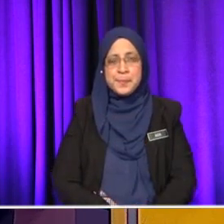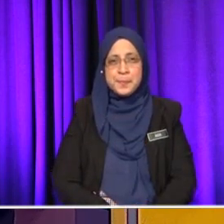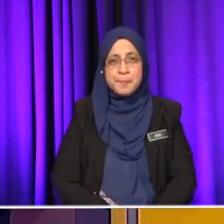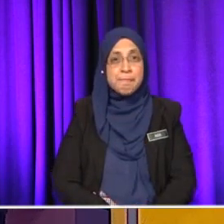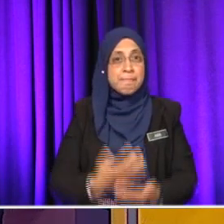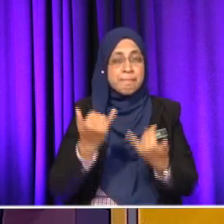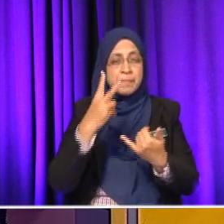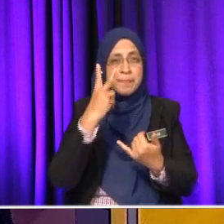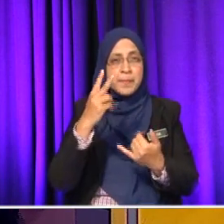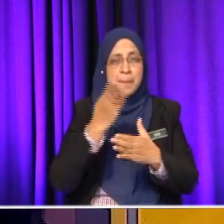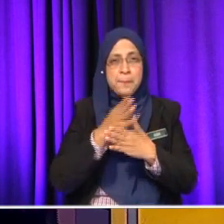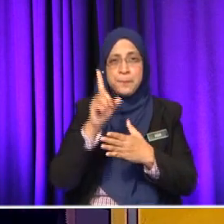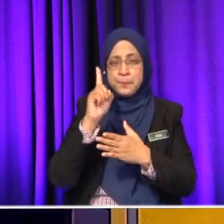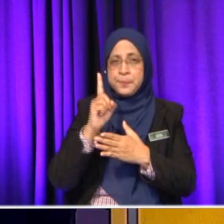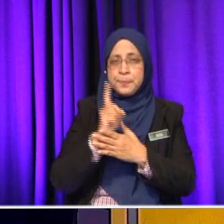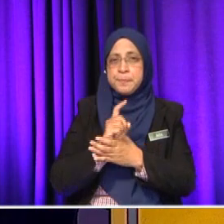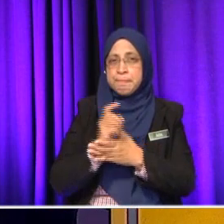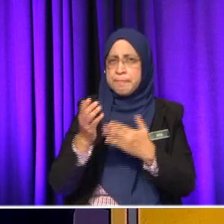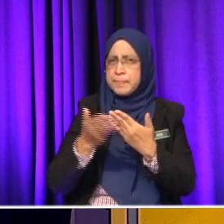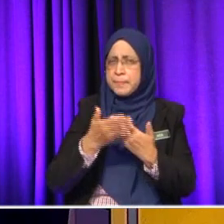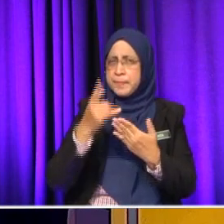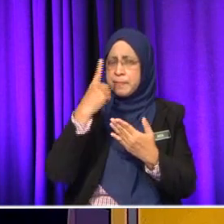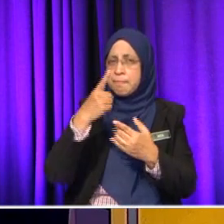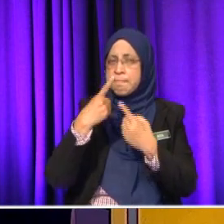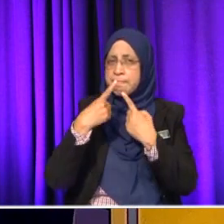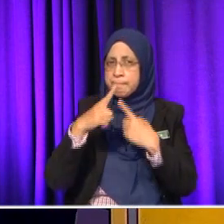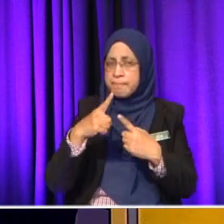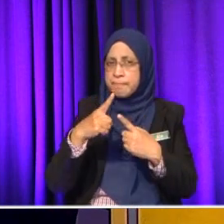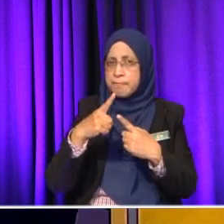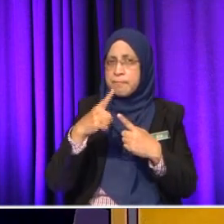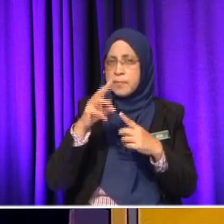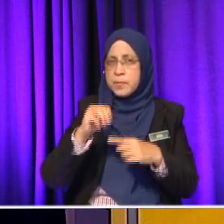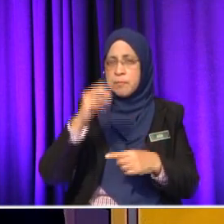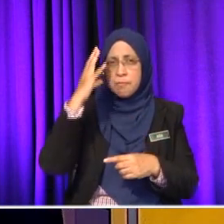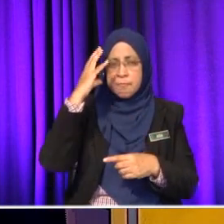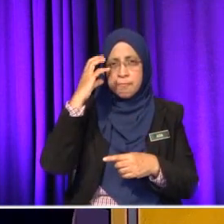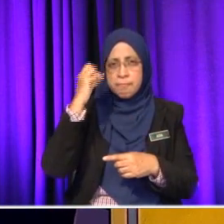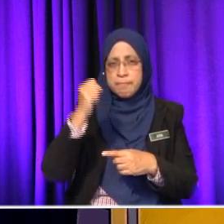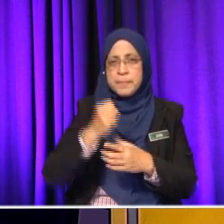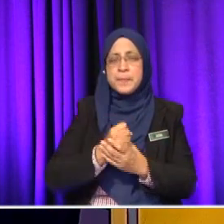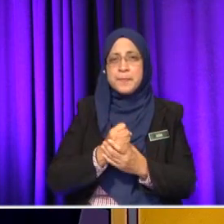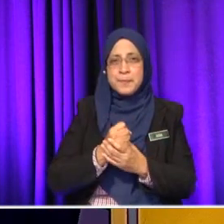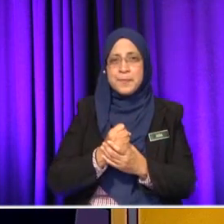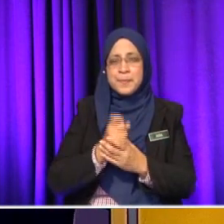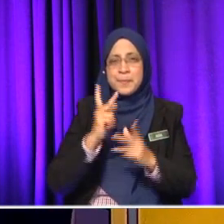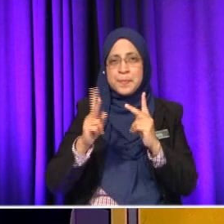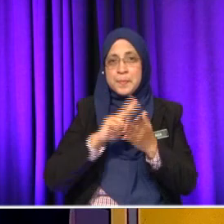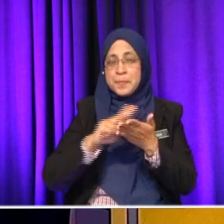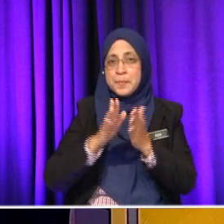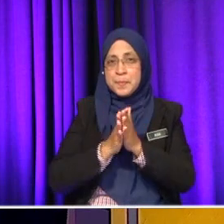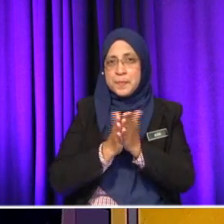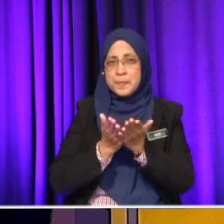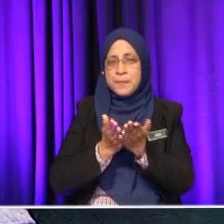Yang ni, kita tengok segmen satu ni, ini je. Maksudnya, tengok, kita satu ni tentang recall answer. Kalau tak baca buku, memang tak dapat harapan lah.